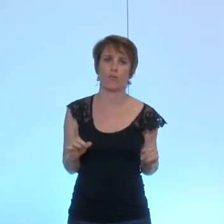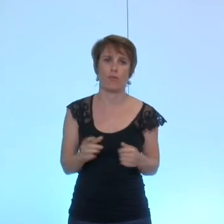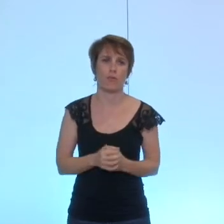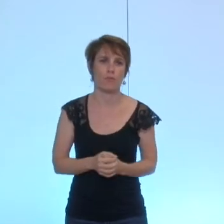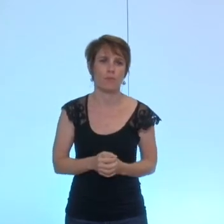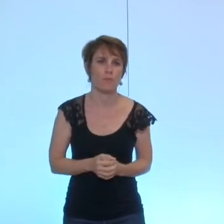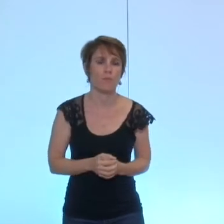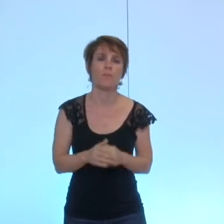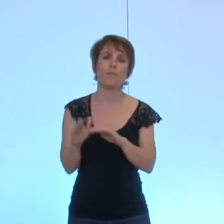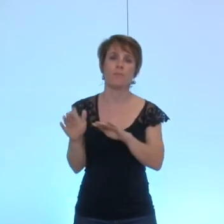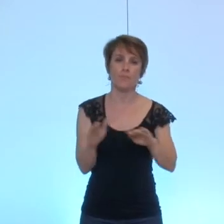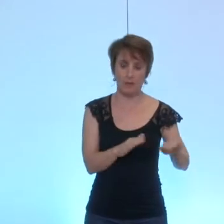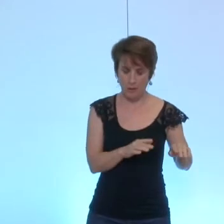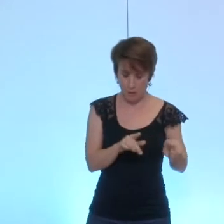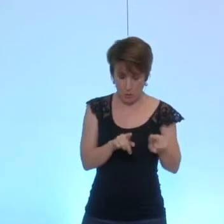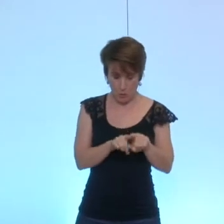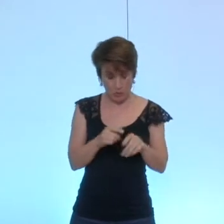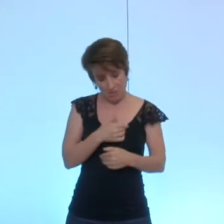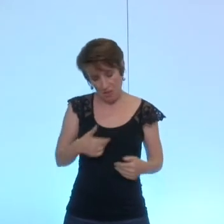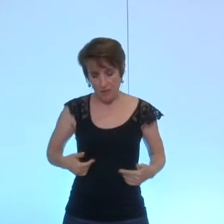je veux dire qu'effectivement,